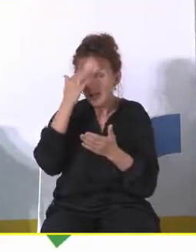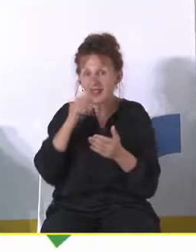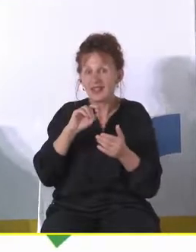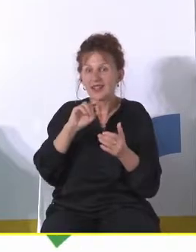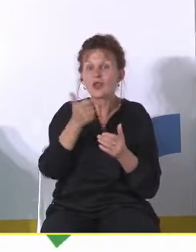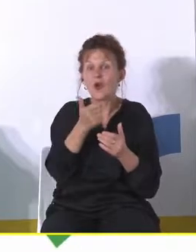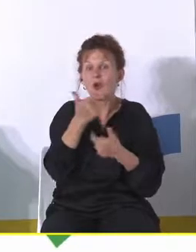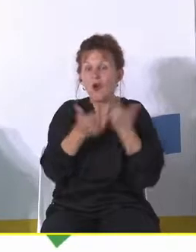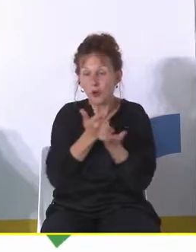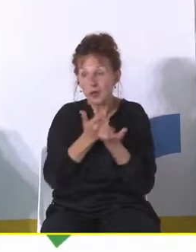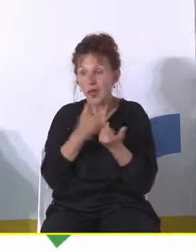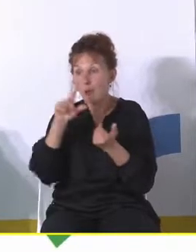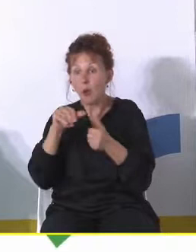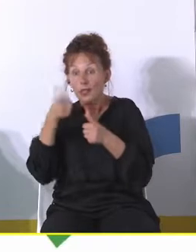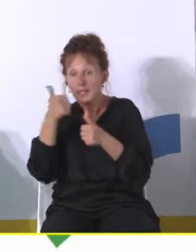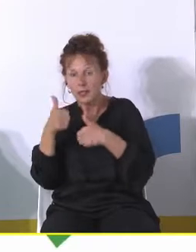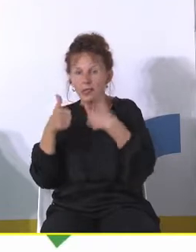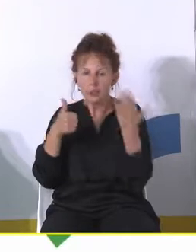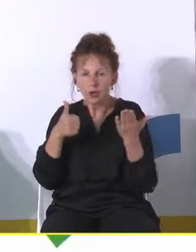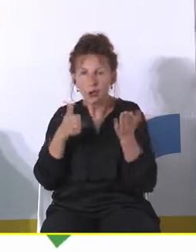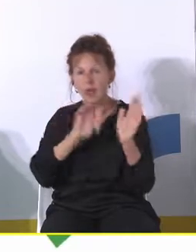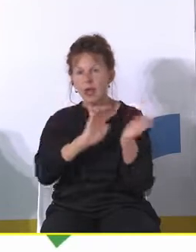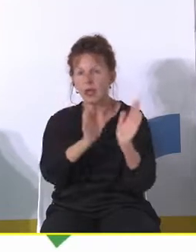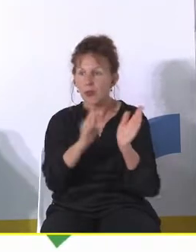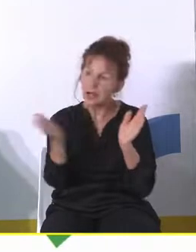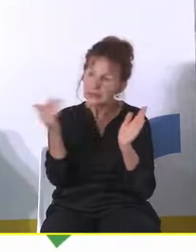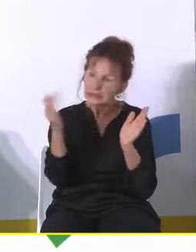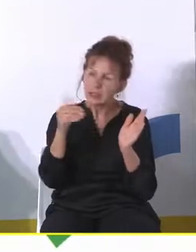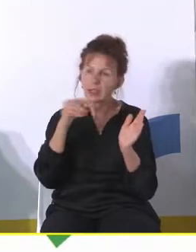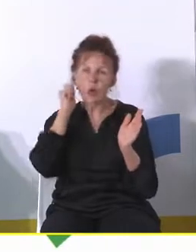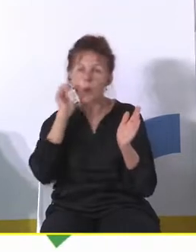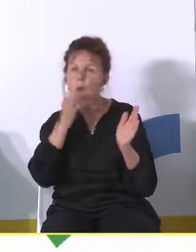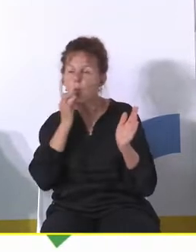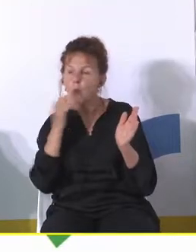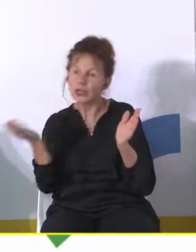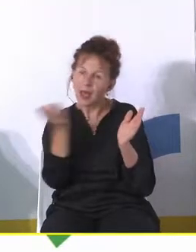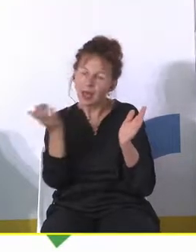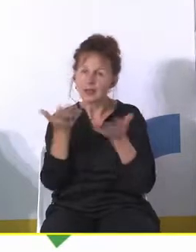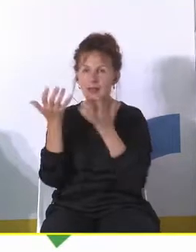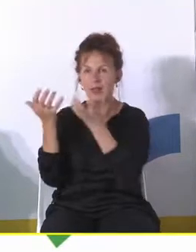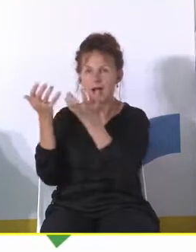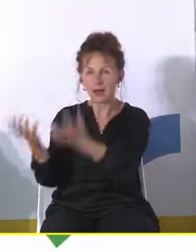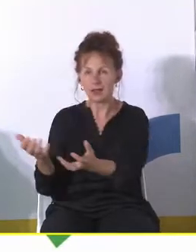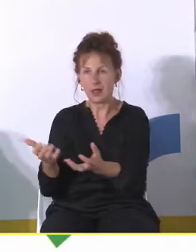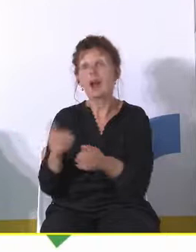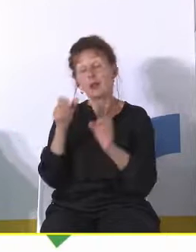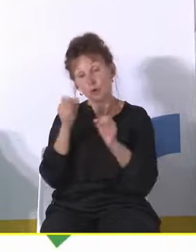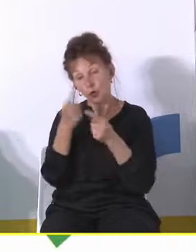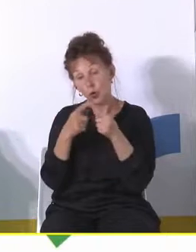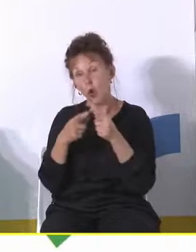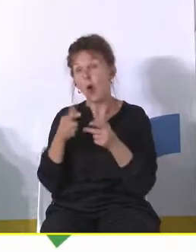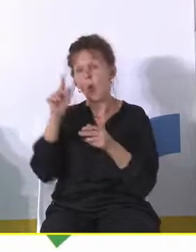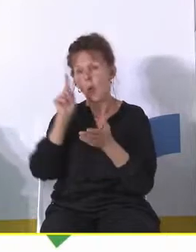o to, żeby na przykład przyciągnąć do miasta młode kobiety. I rzeczywiście mu się to w jakimś części udało.